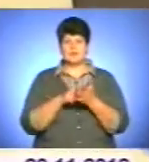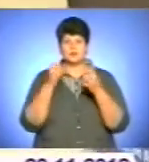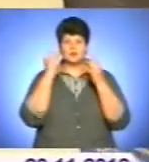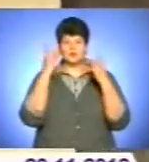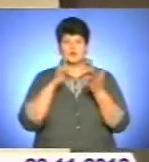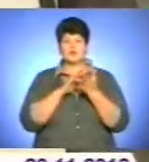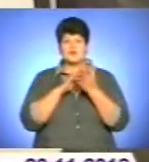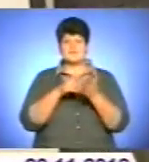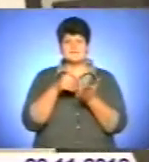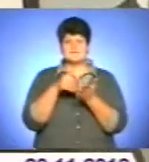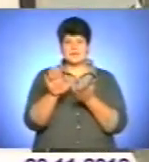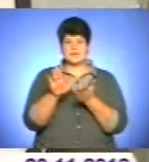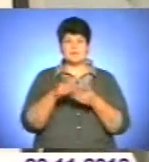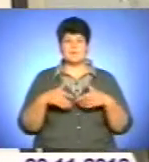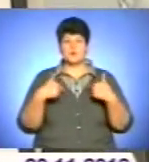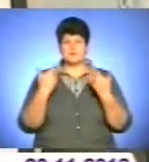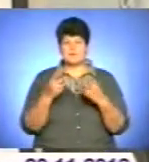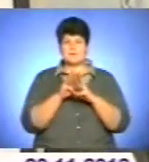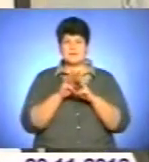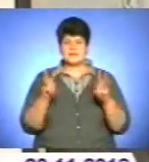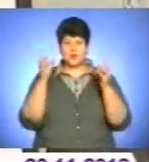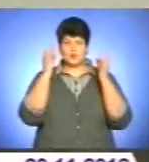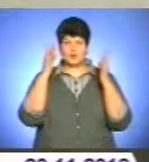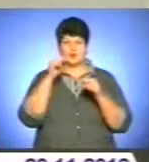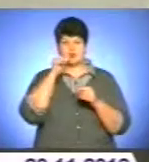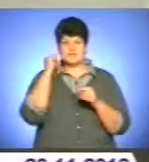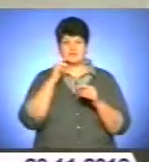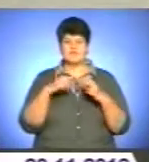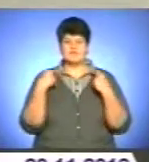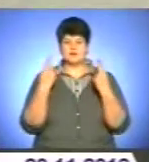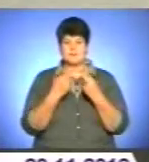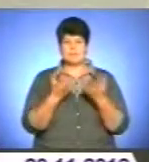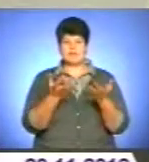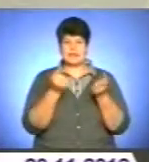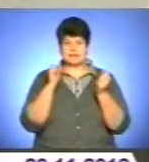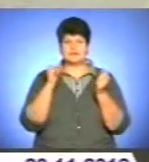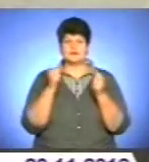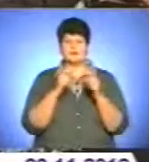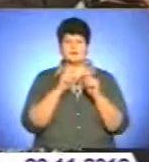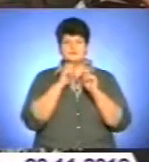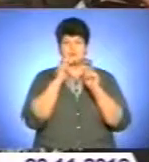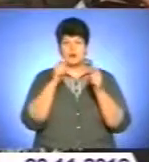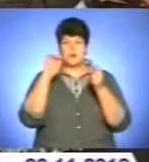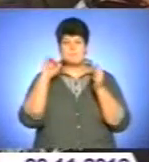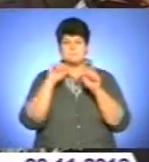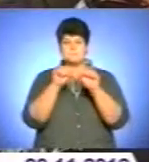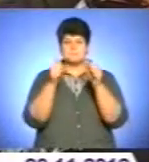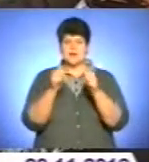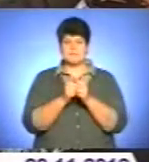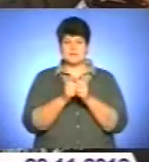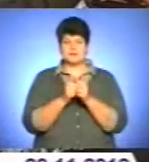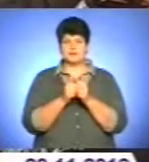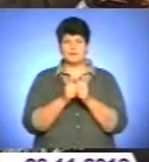відхилила пропозицію Міністерства культури Російської Федерації прийняти в дар пам'ятник Петру Столипіну. Нині ж ініціатори